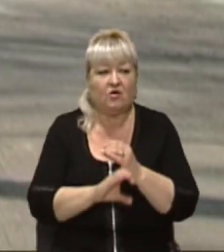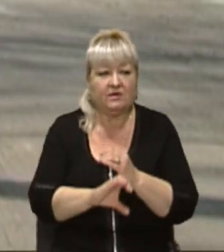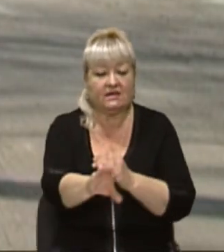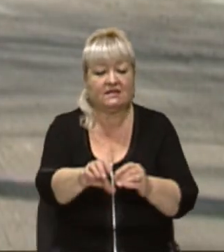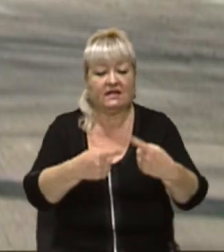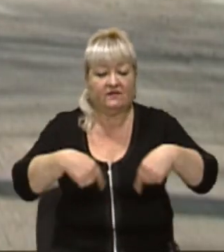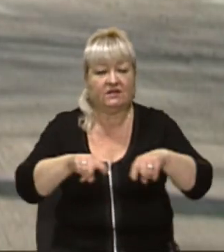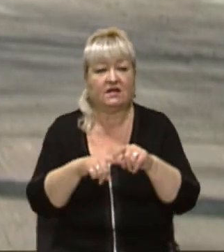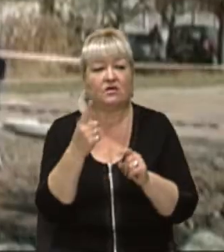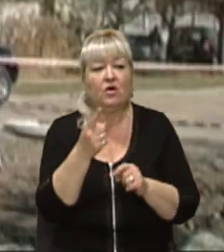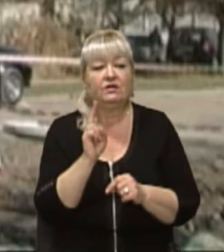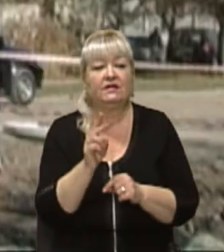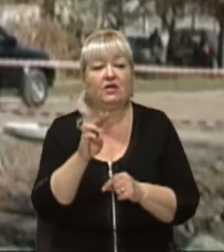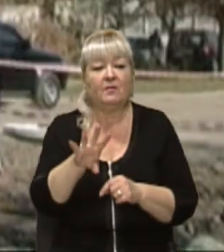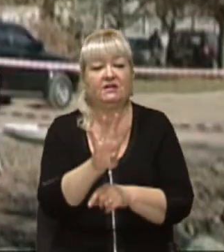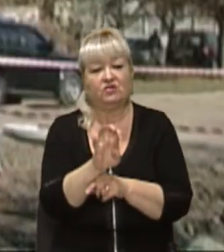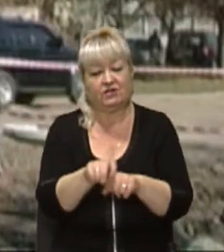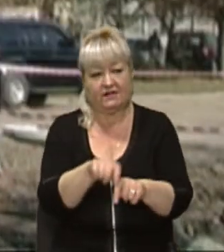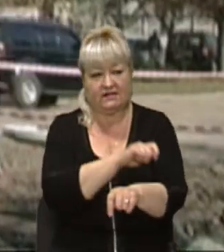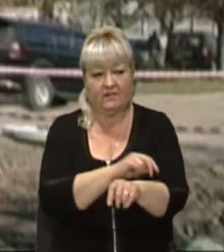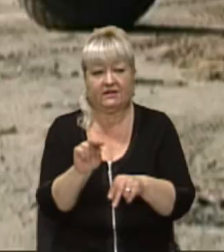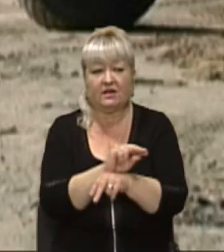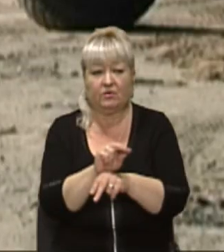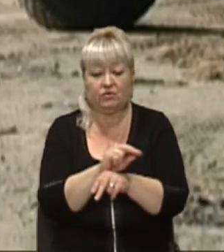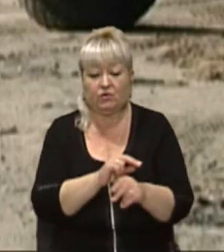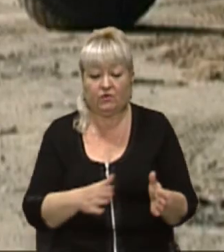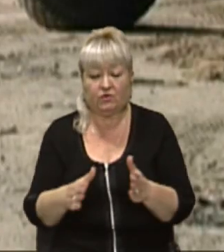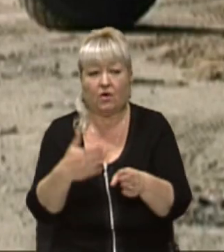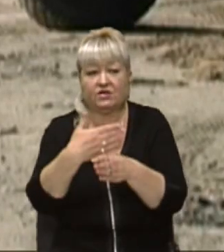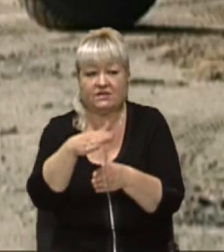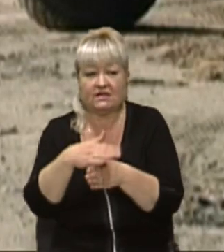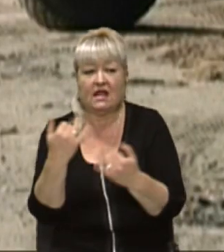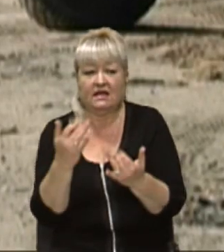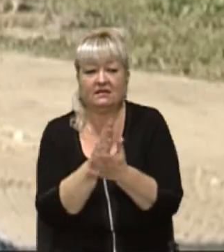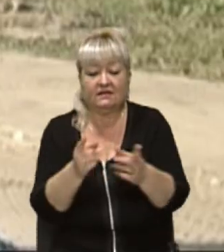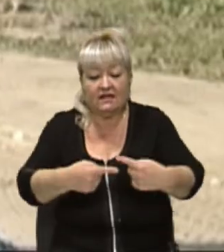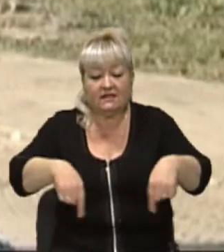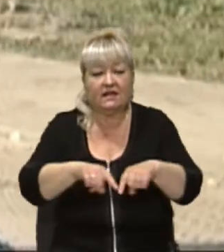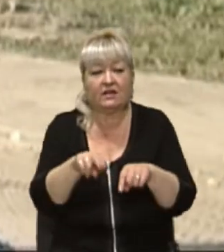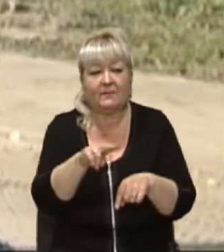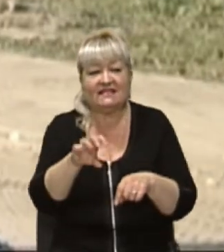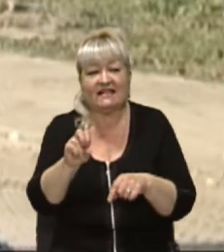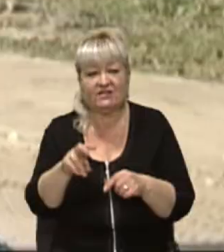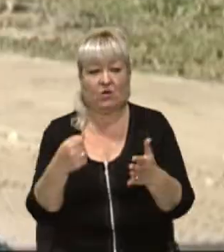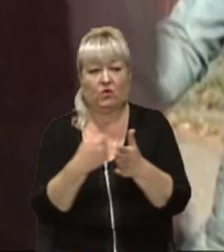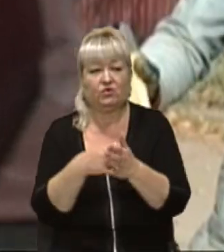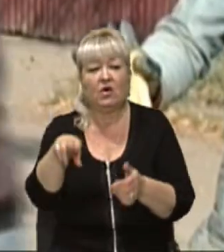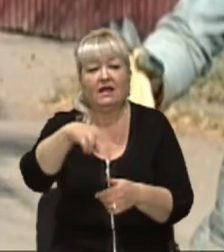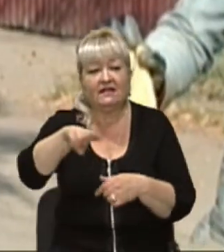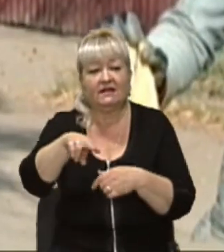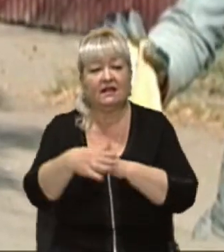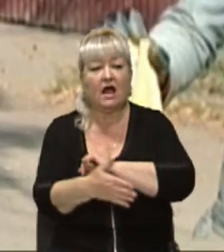км 400 метрів. Ремонтують дорогу частинами. Зараз тривають роботи на ділянці від П'ясецького до Данила Апостола.